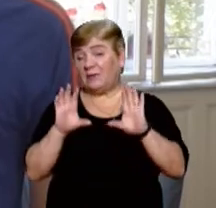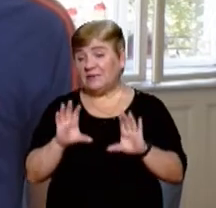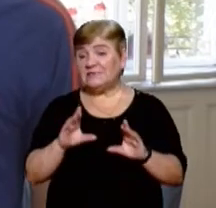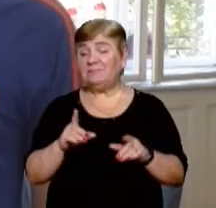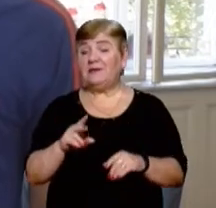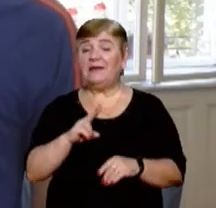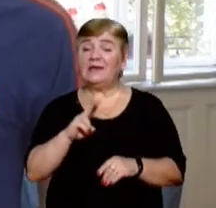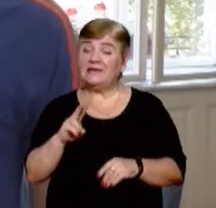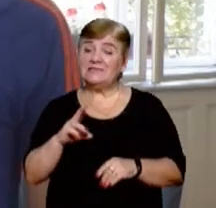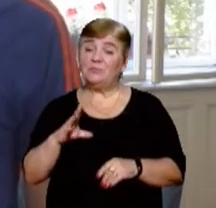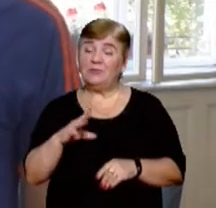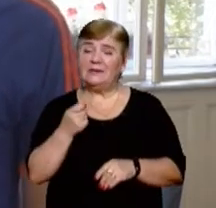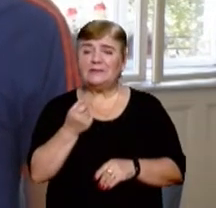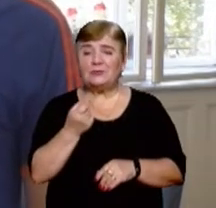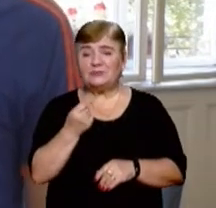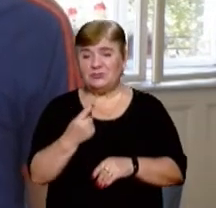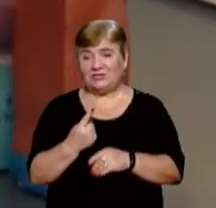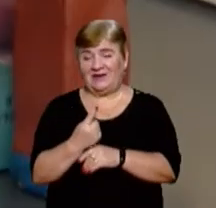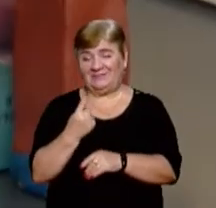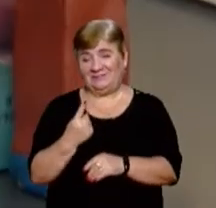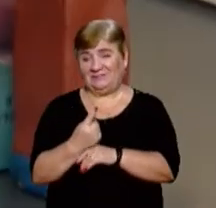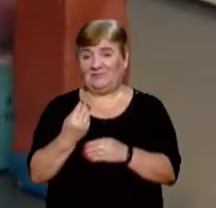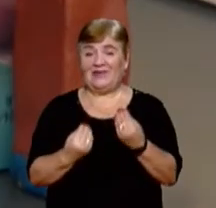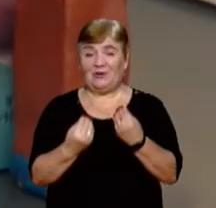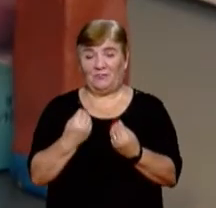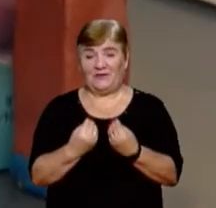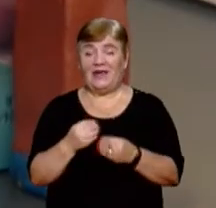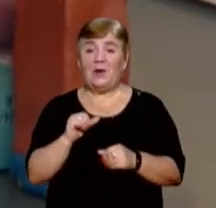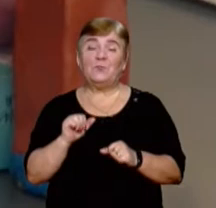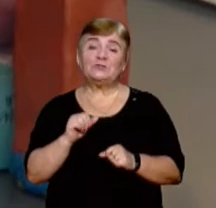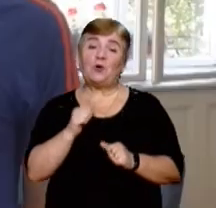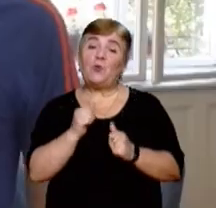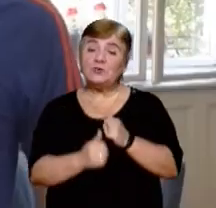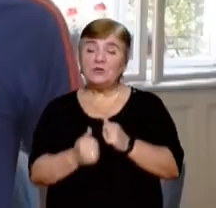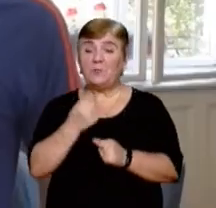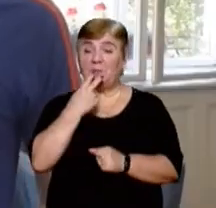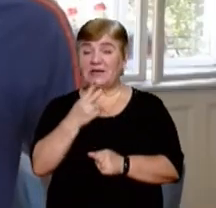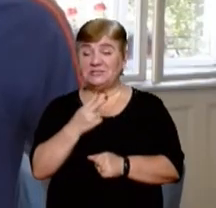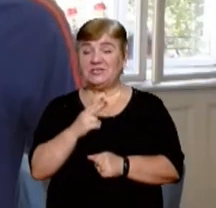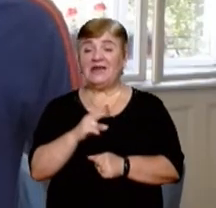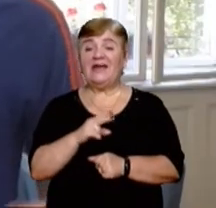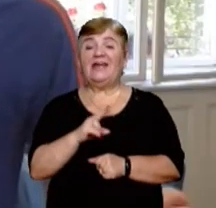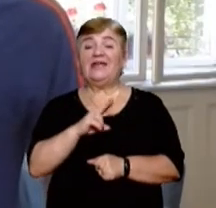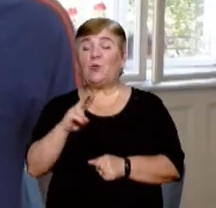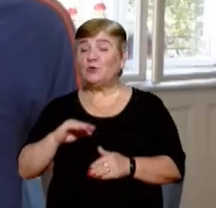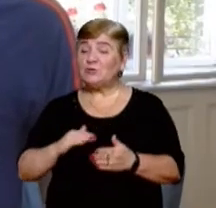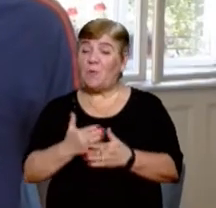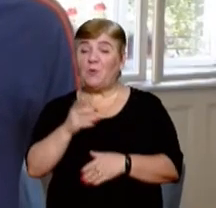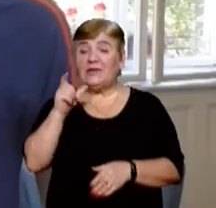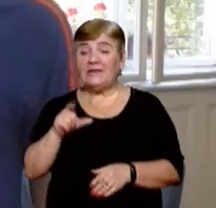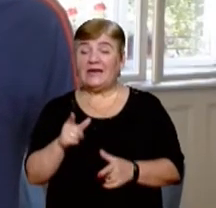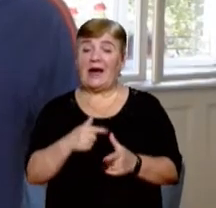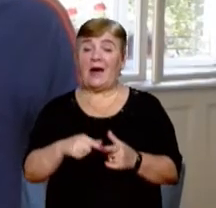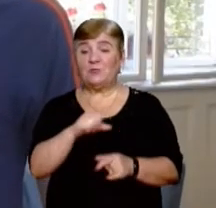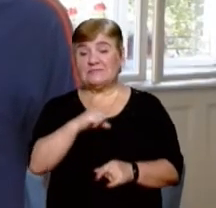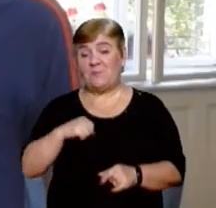воно було в такій ігровій формі показано. Може, кожен побачить персонажів якогось, або політика, або себе,